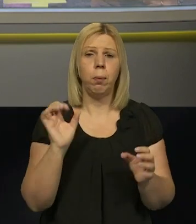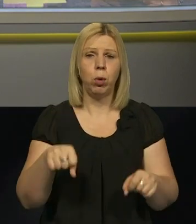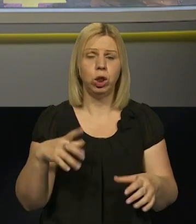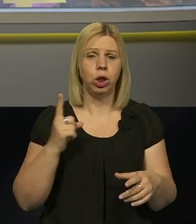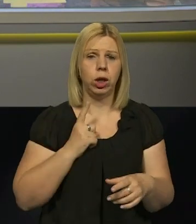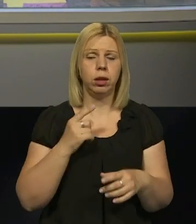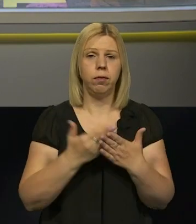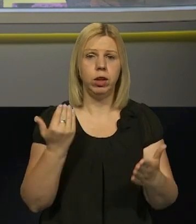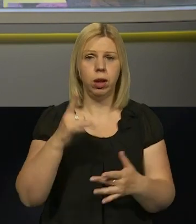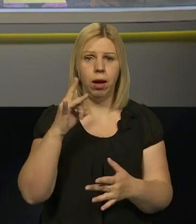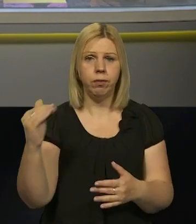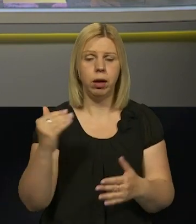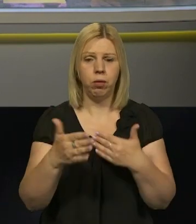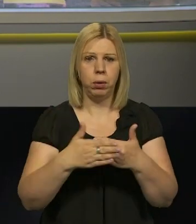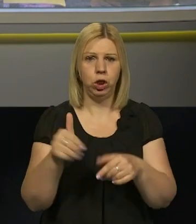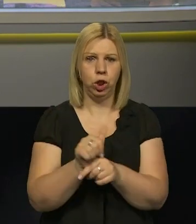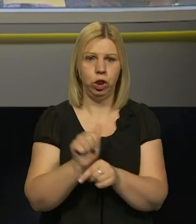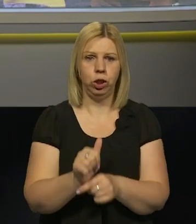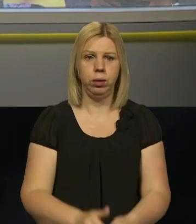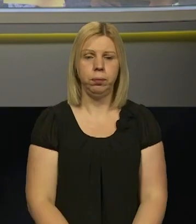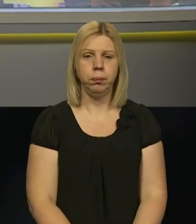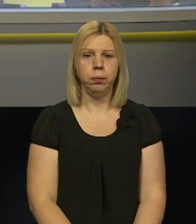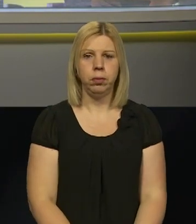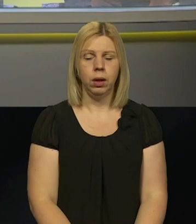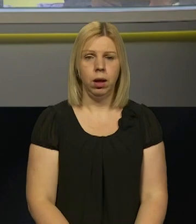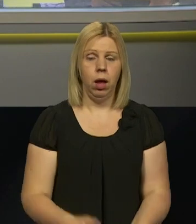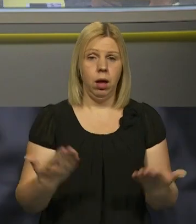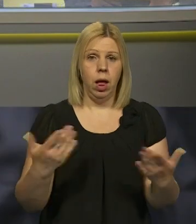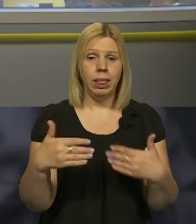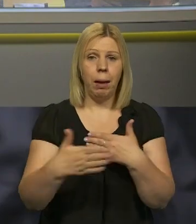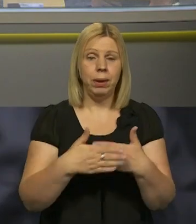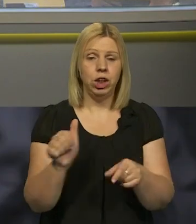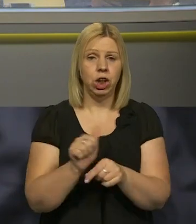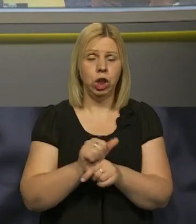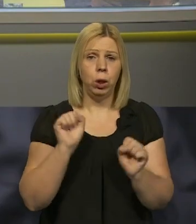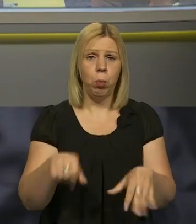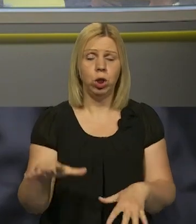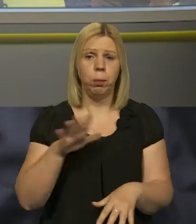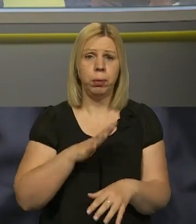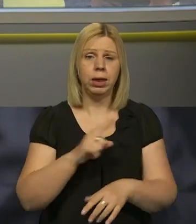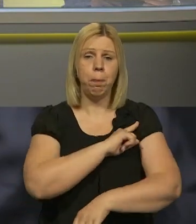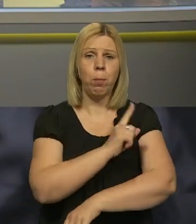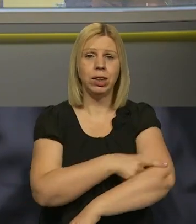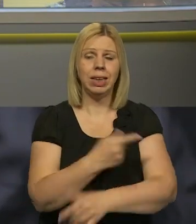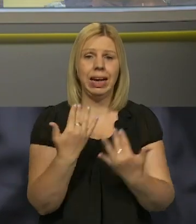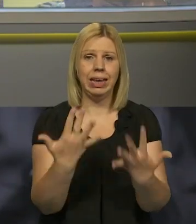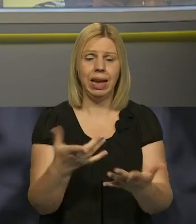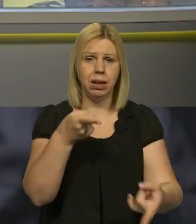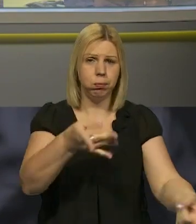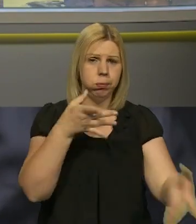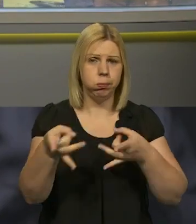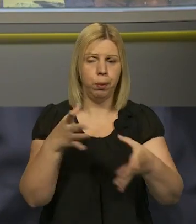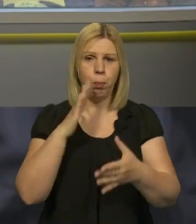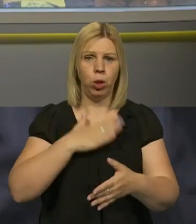від російських окупантів у найближчі тижні? У найближчі тижні можуть бути посилена кількість ракетних